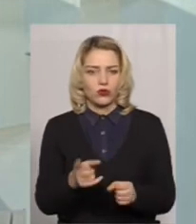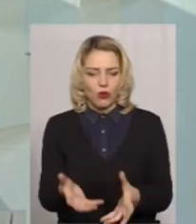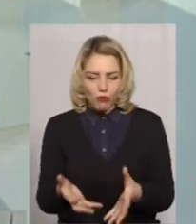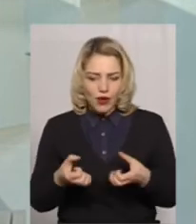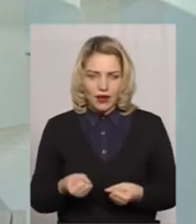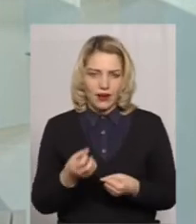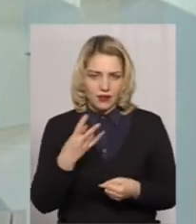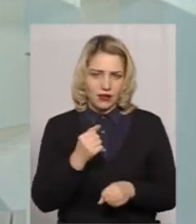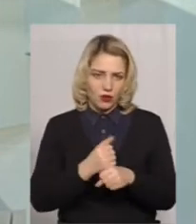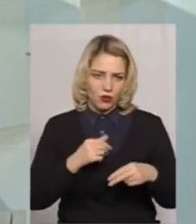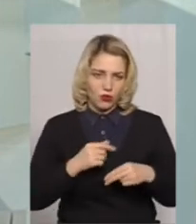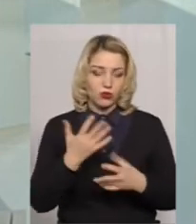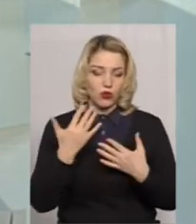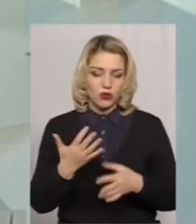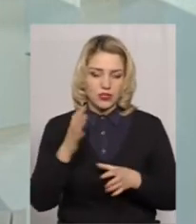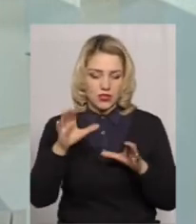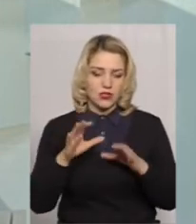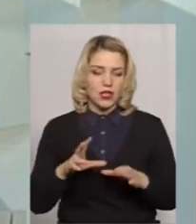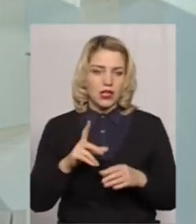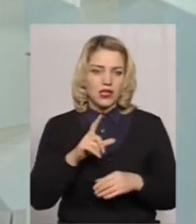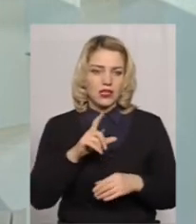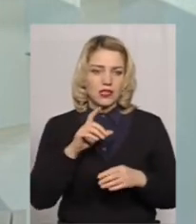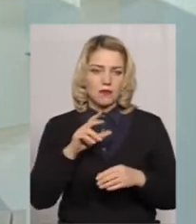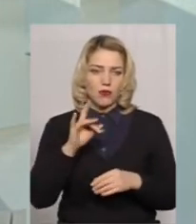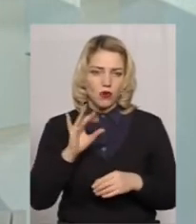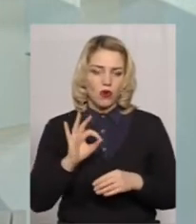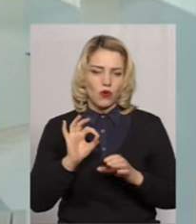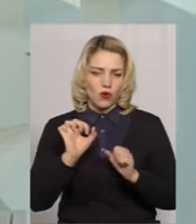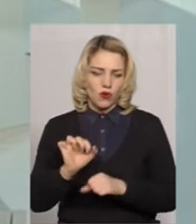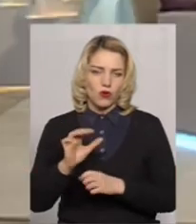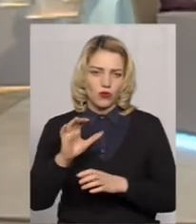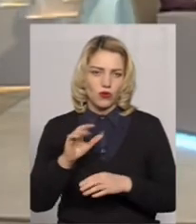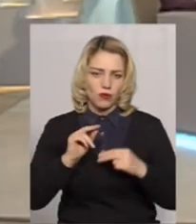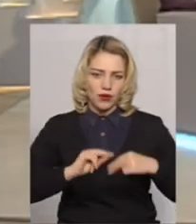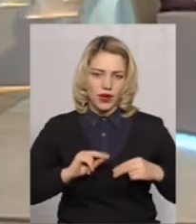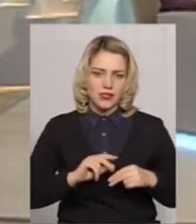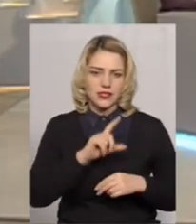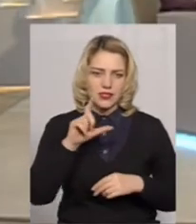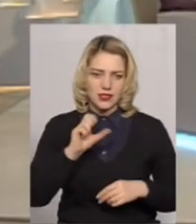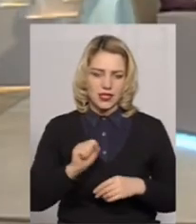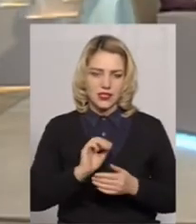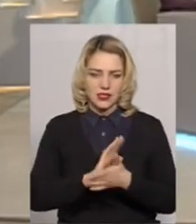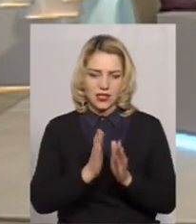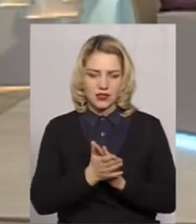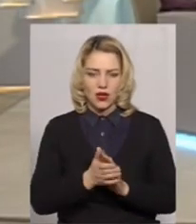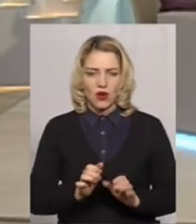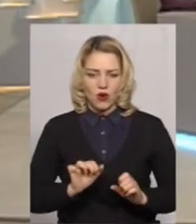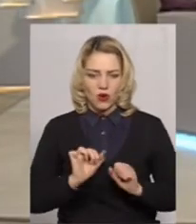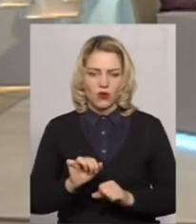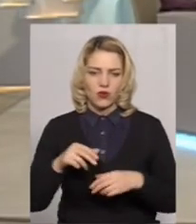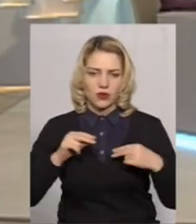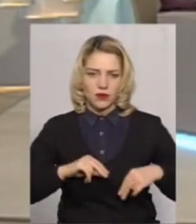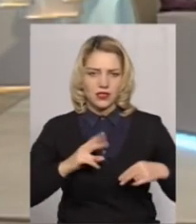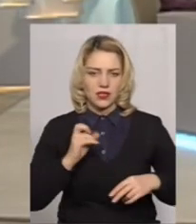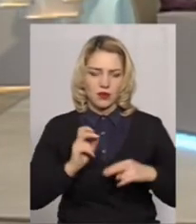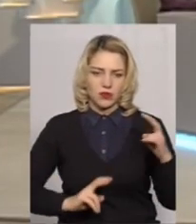Оскільки відповідно чинного законодавства, а саме Закону України про охорону праці, за стан охорони праці на